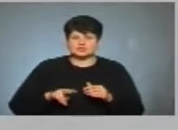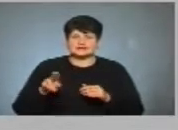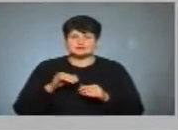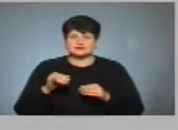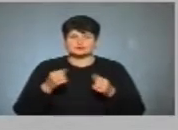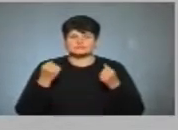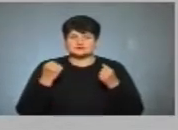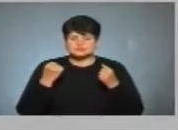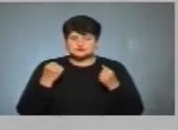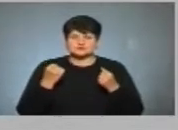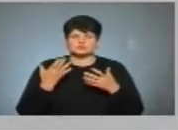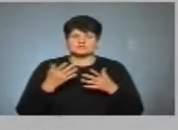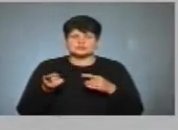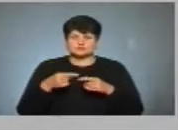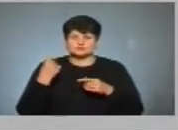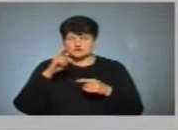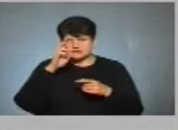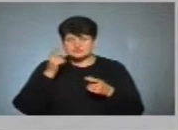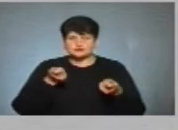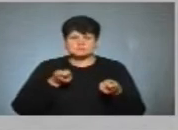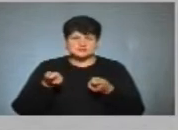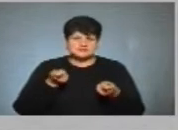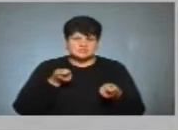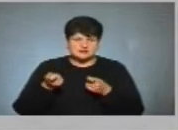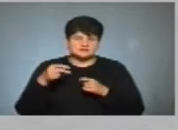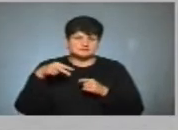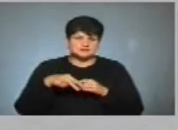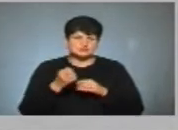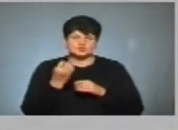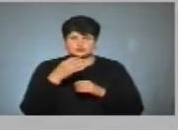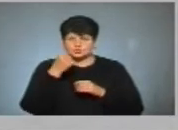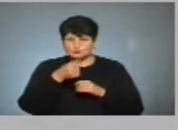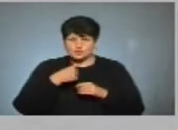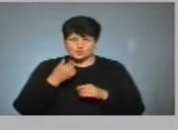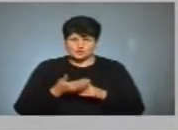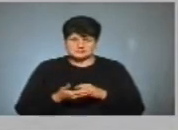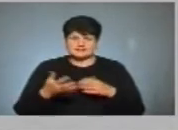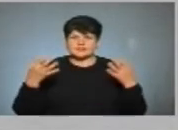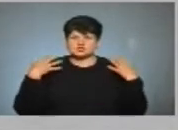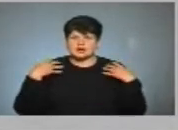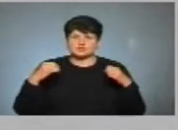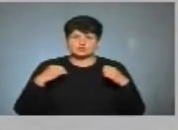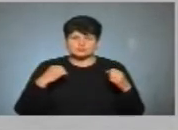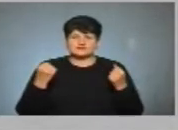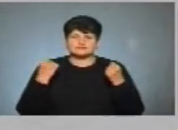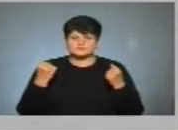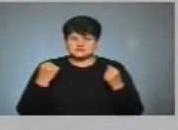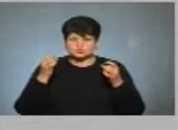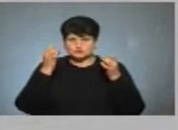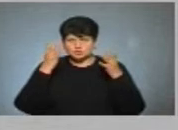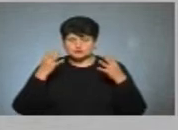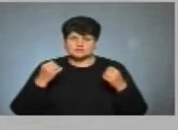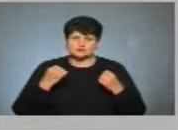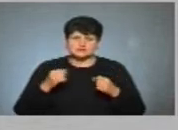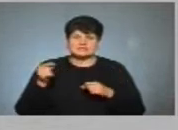культури та спорту Тернопільської обласної державної адміністрації 2014 році. Начальник управління фізичної культури та